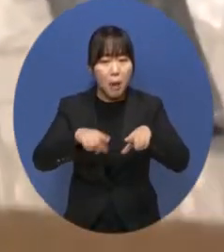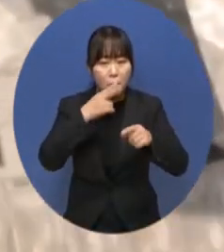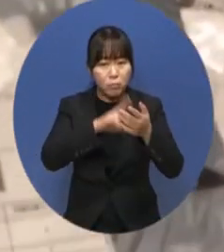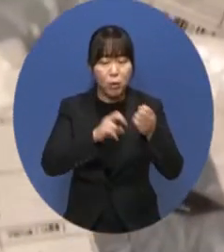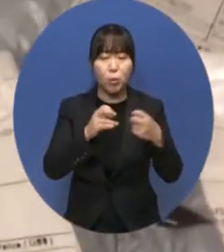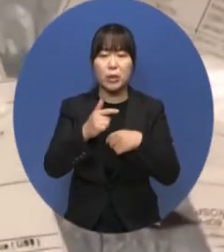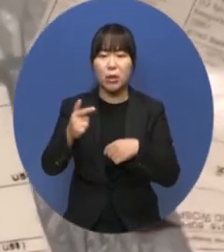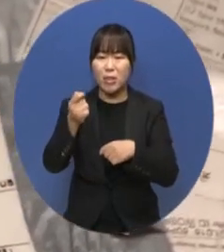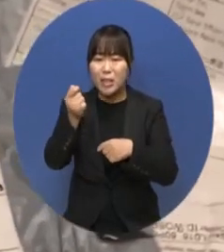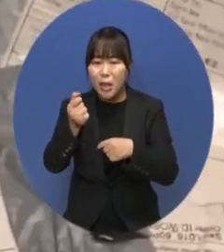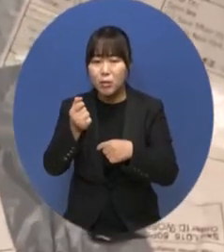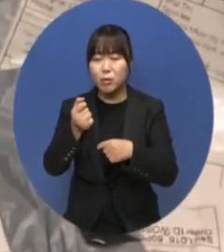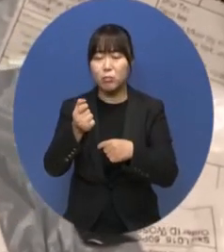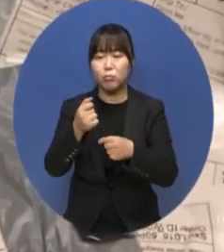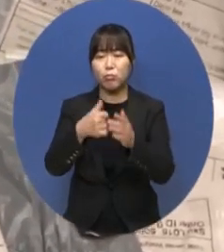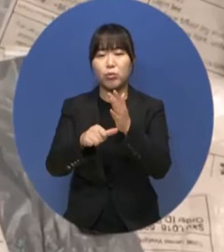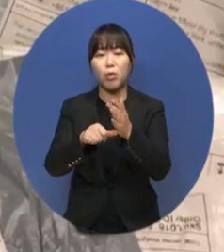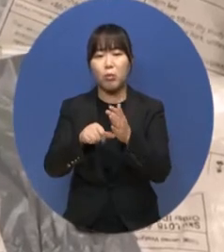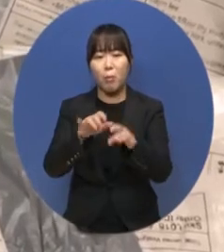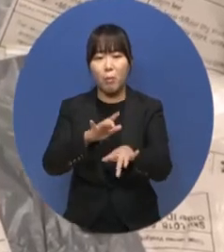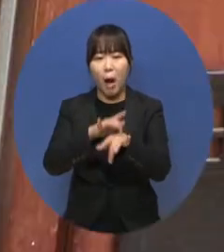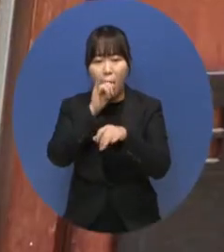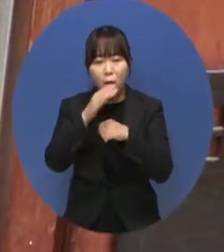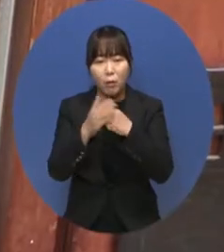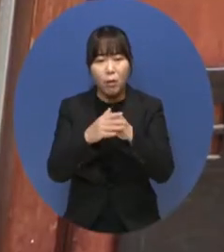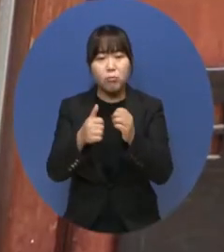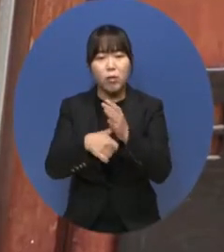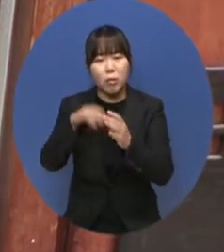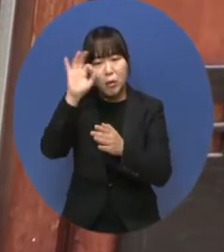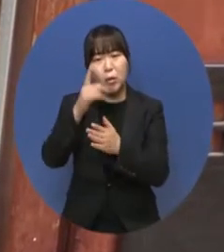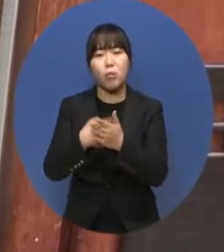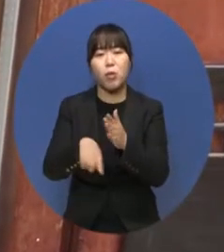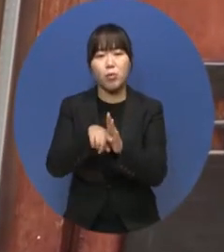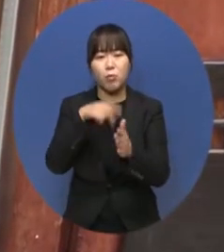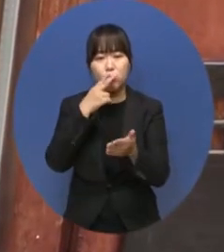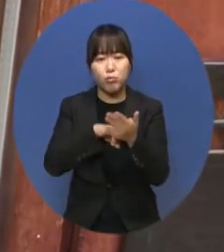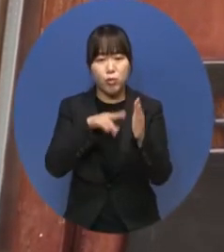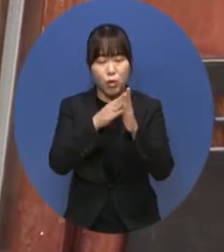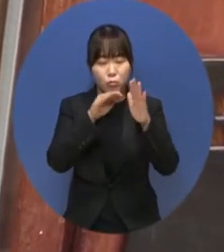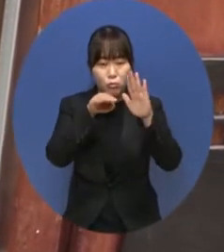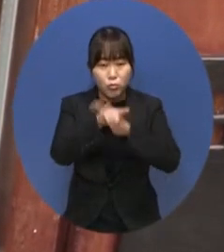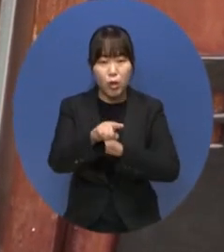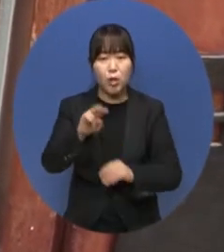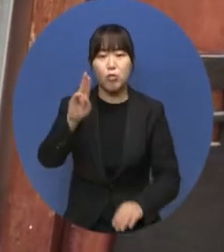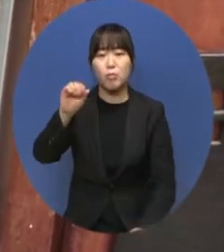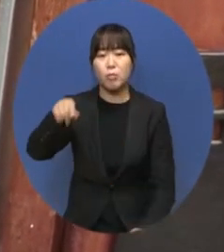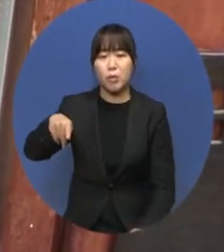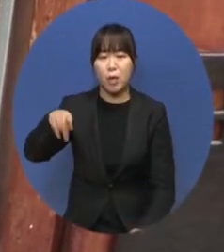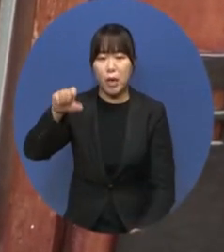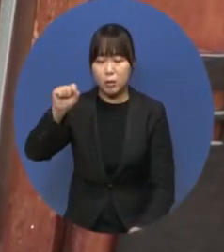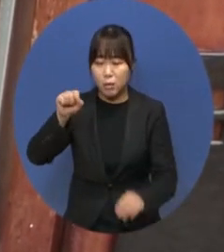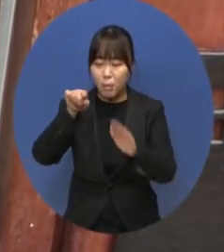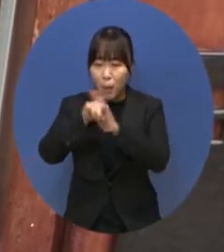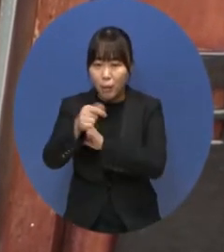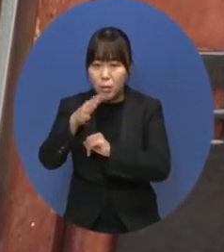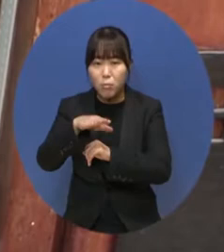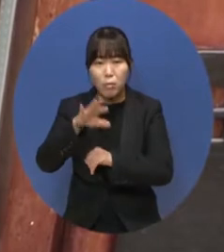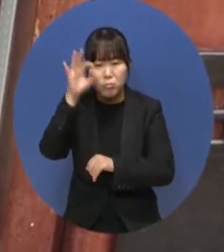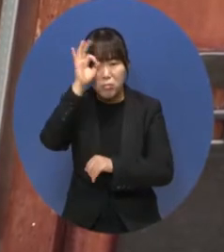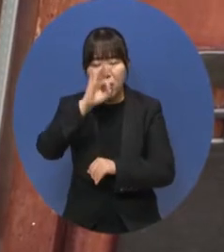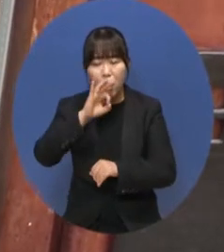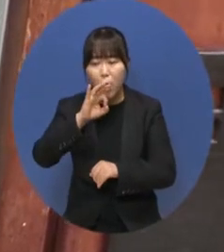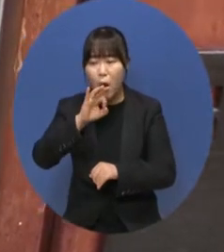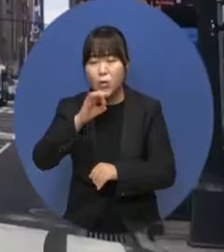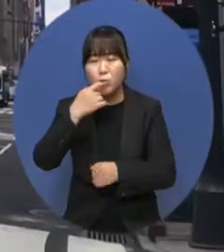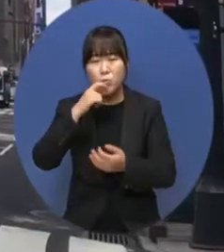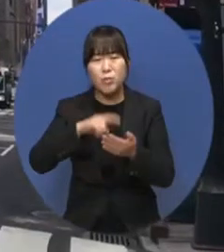크고 작은 소포들도 사라지는 경우가 종종 있어 물건을 찾기 위해 우체국과 주변 UPS를 방문하지만 한 번에 찾기란 쉽지